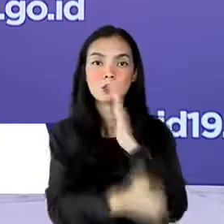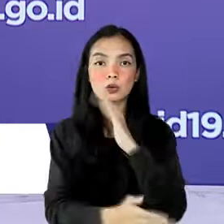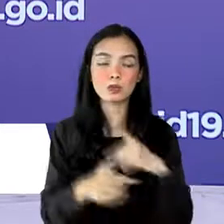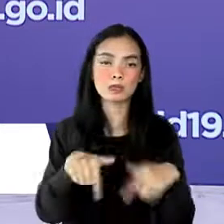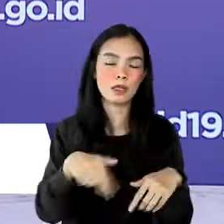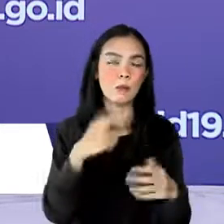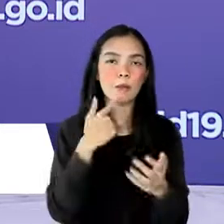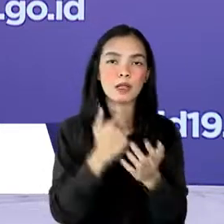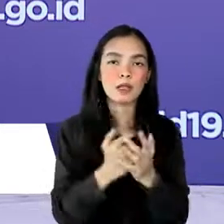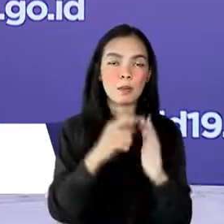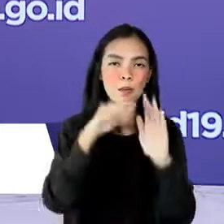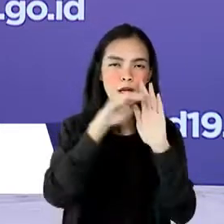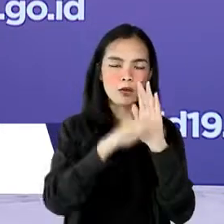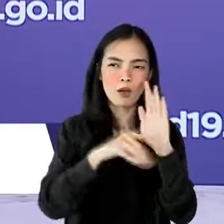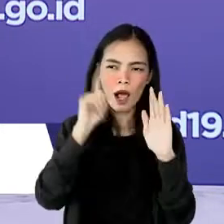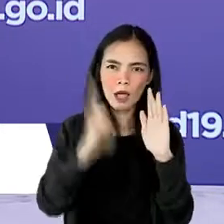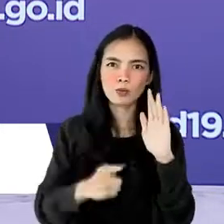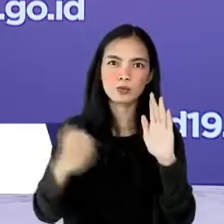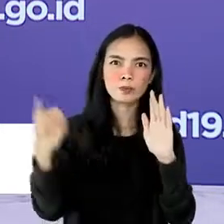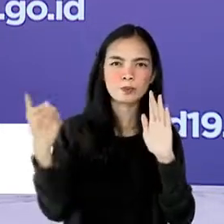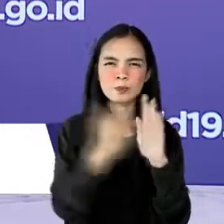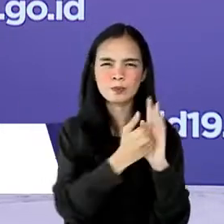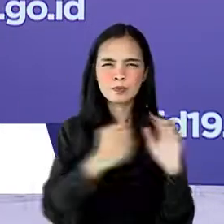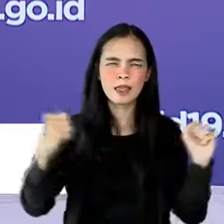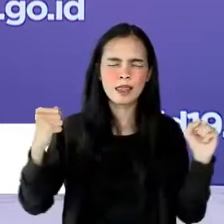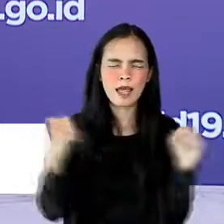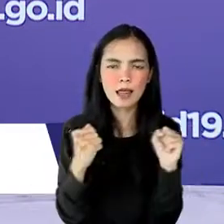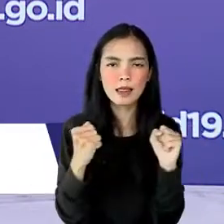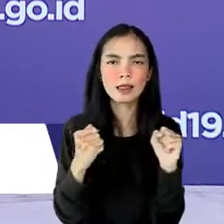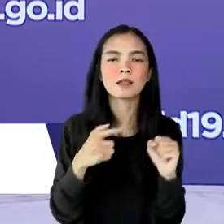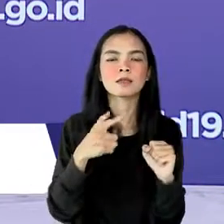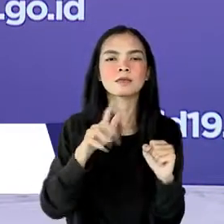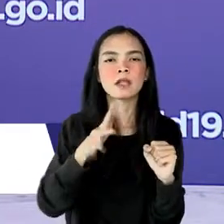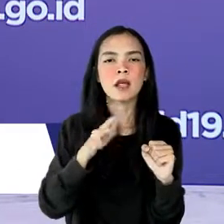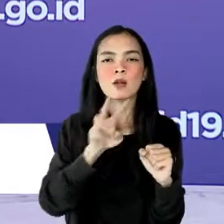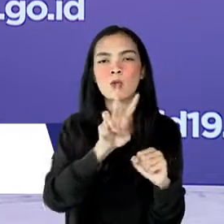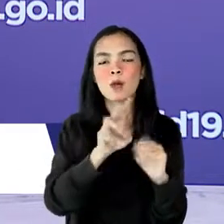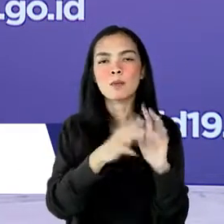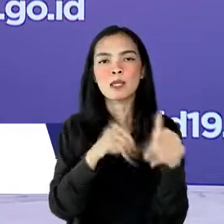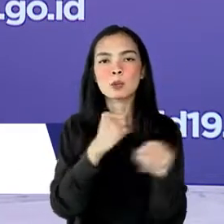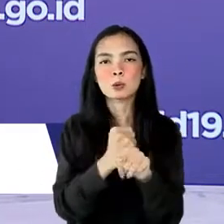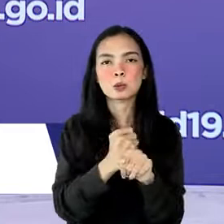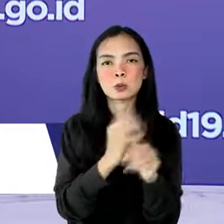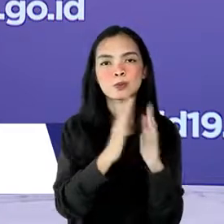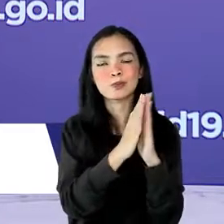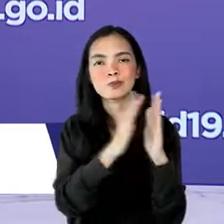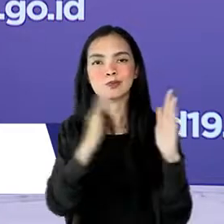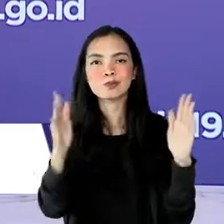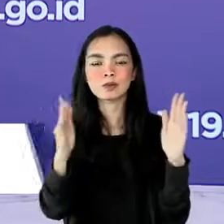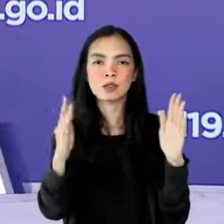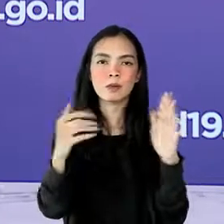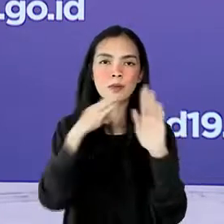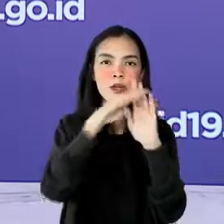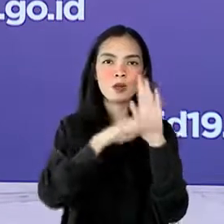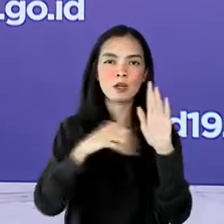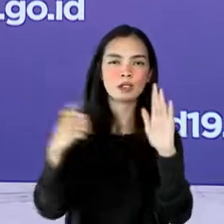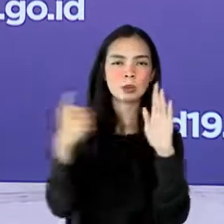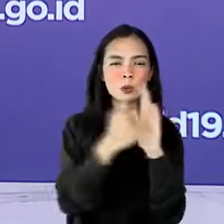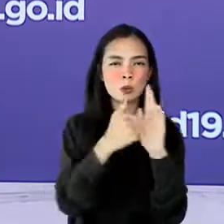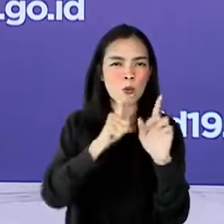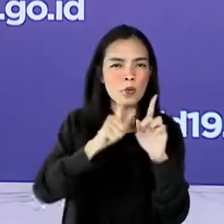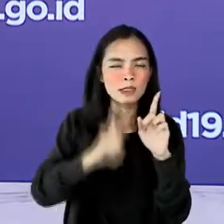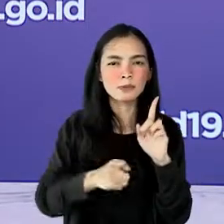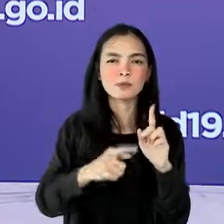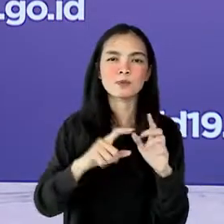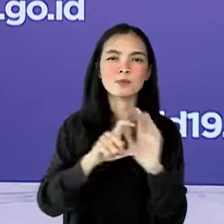saat ini dilakukan. Pengetatan yang telah berjalan selama dua minggu ini sudah terlihat hasilnya seperti